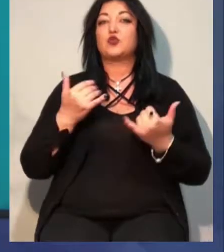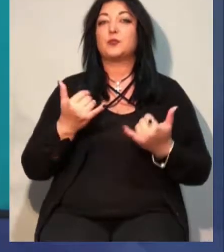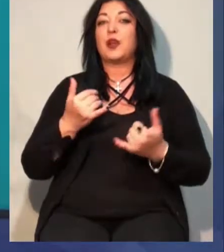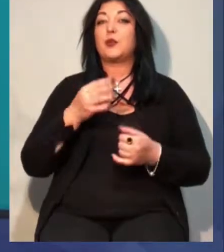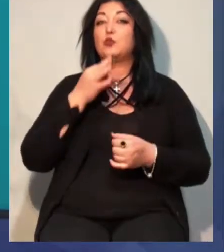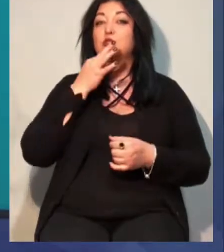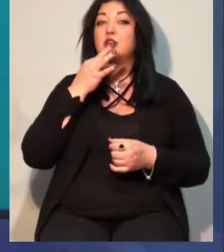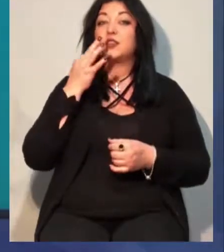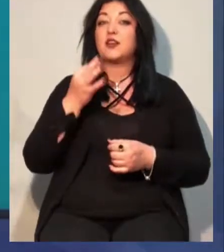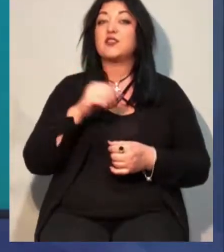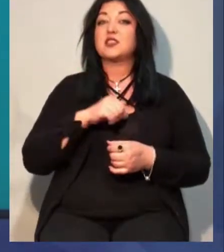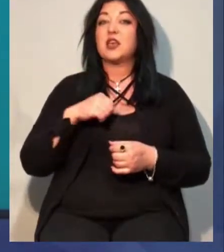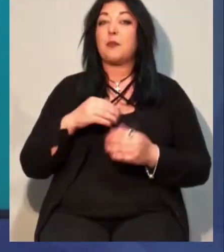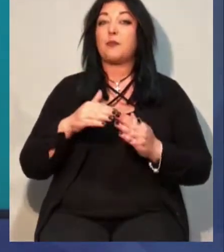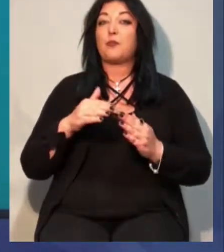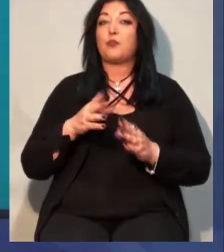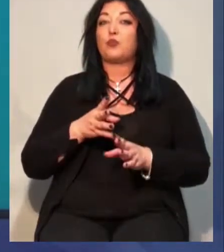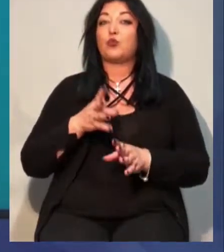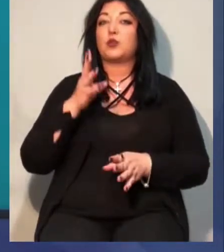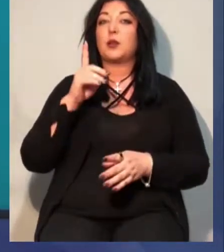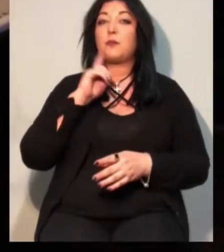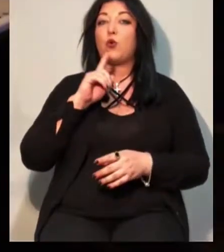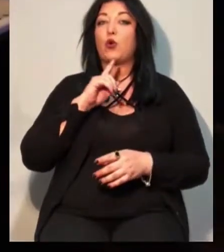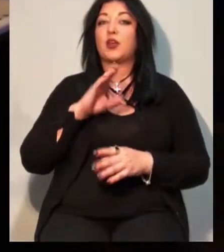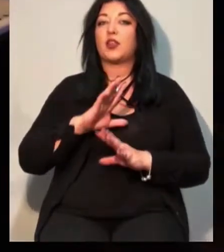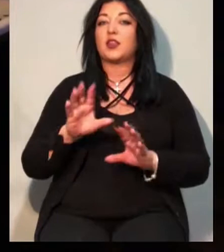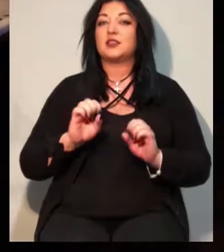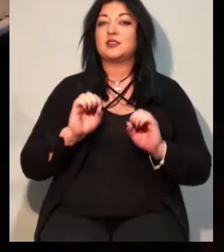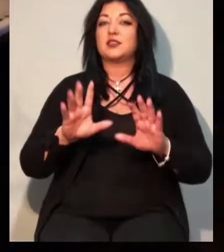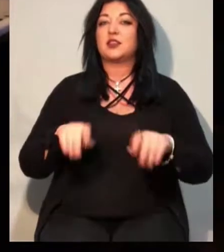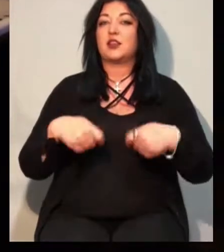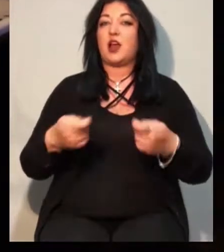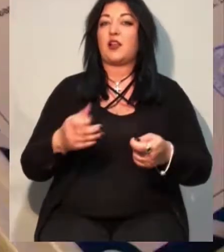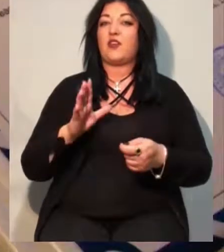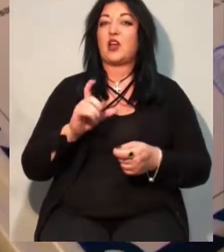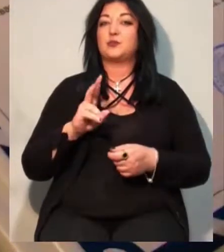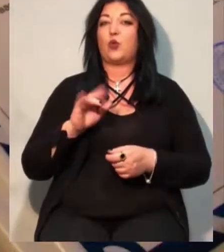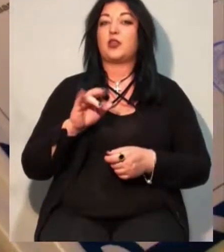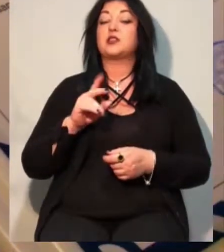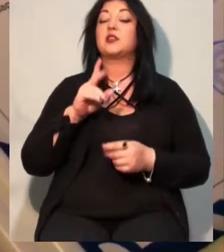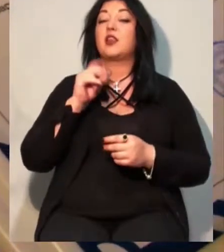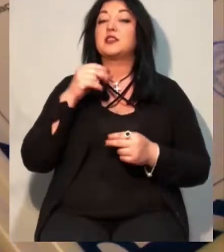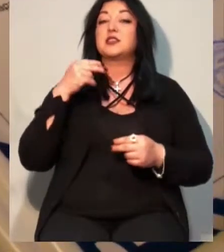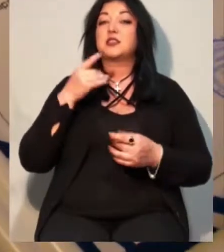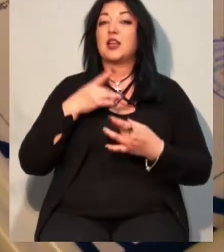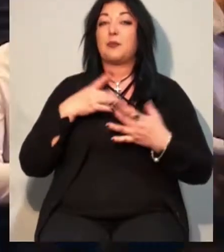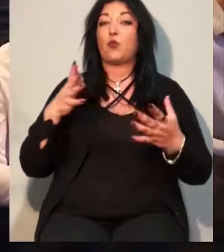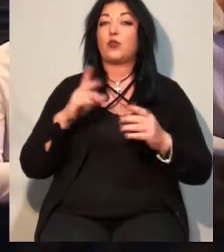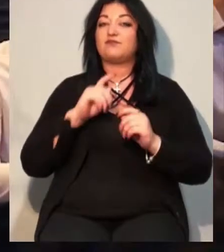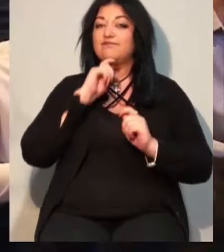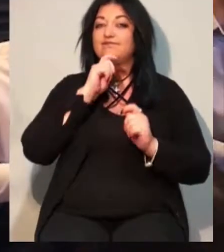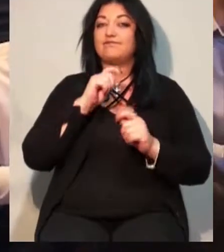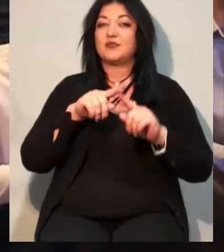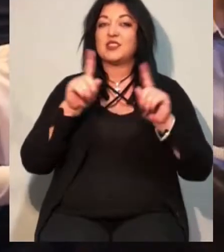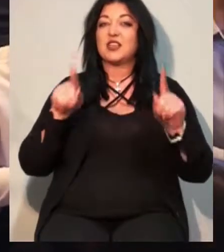сам будинок поки в експлуатацію не здали. На церемонію вручення сертифікатів на квартиру колишні полонені моряки